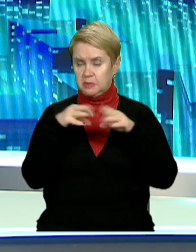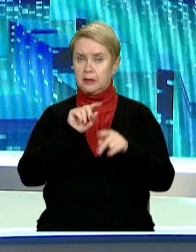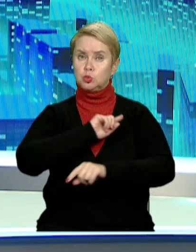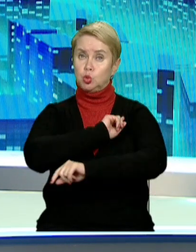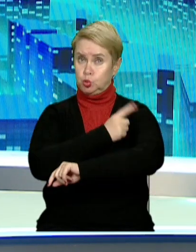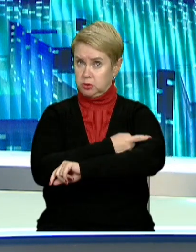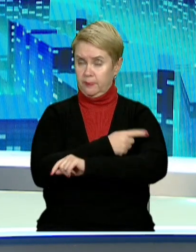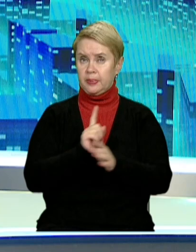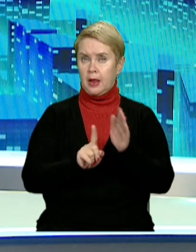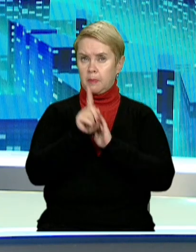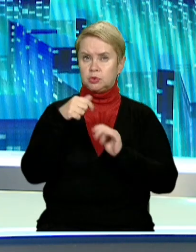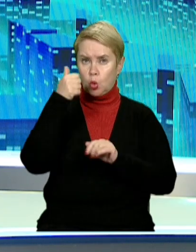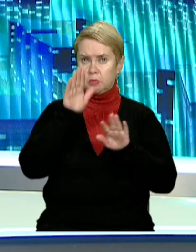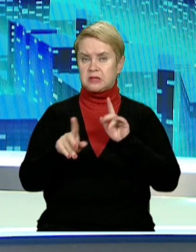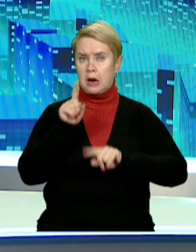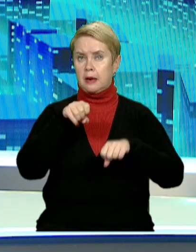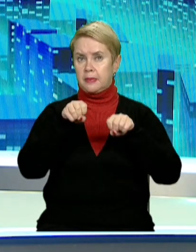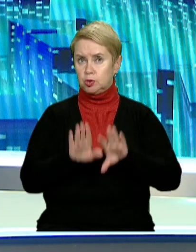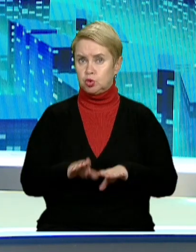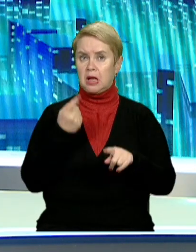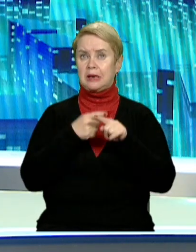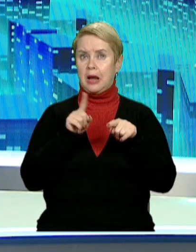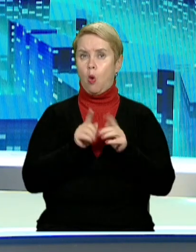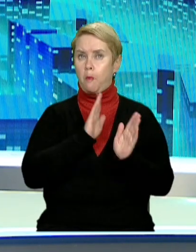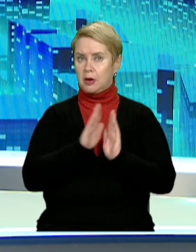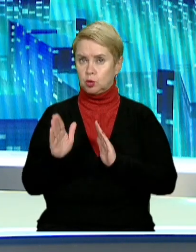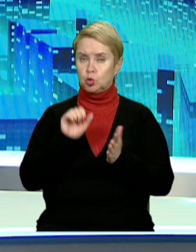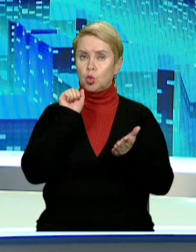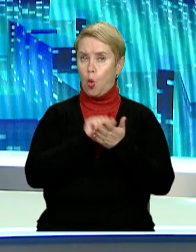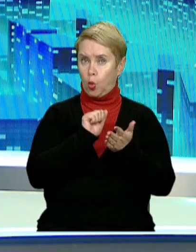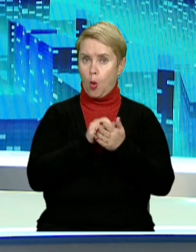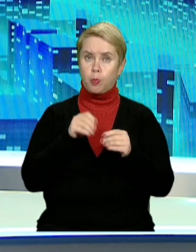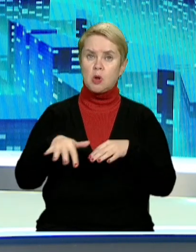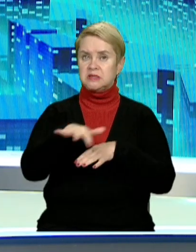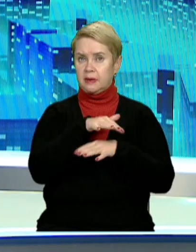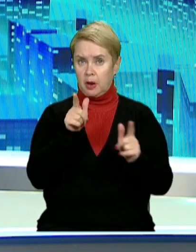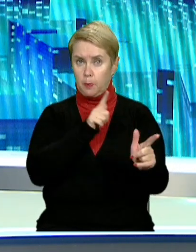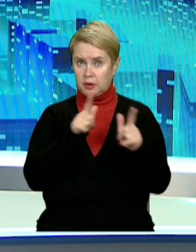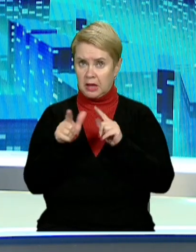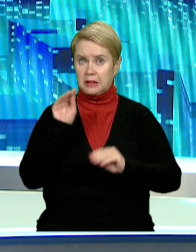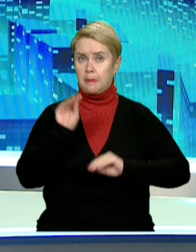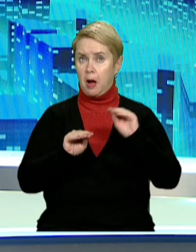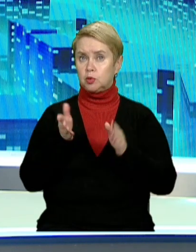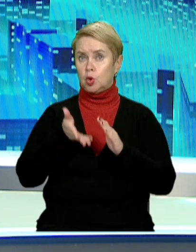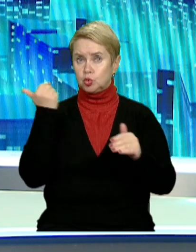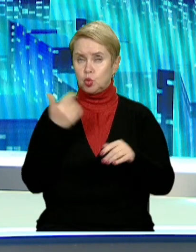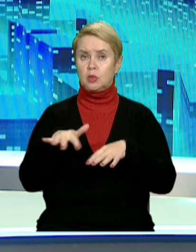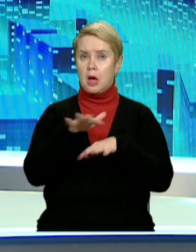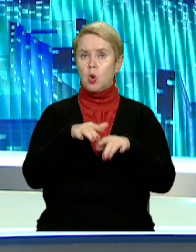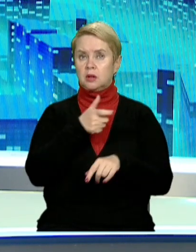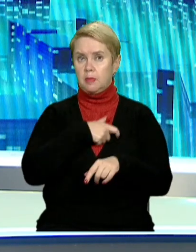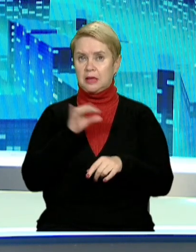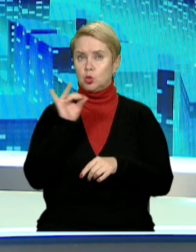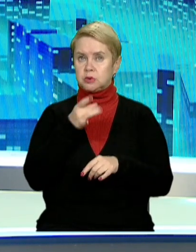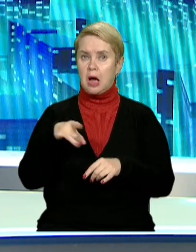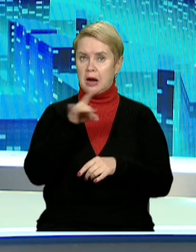зусиллям. На початку року міська рада прийняла ряд рішень для упорядкування документів по землі і підготовки демонтажу. Народний депутат від